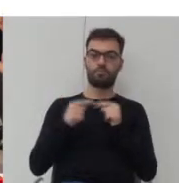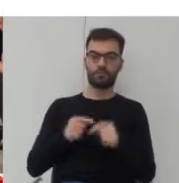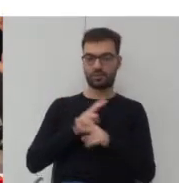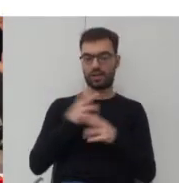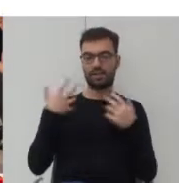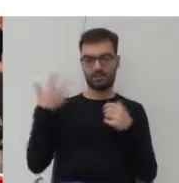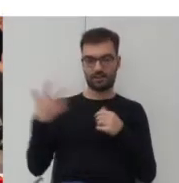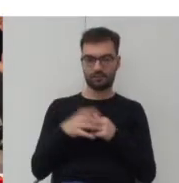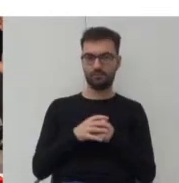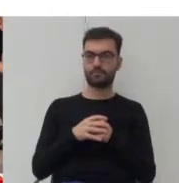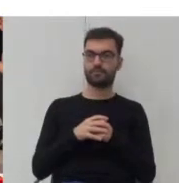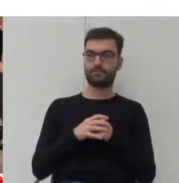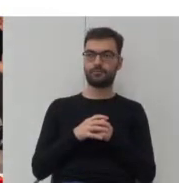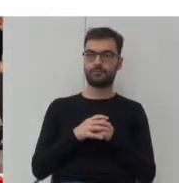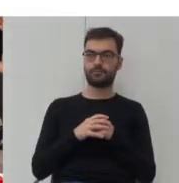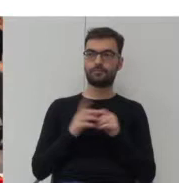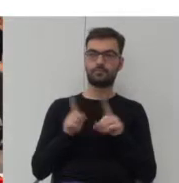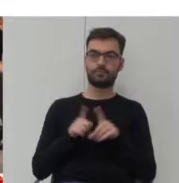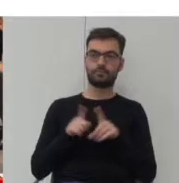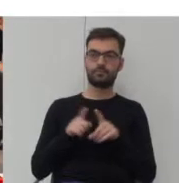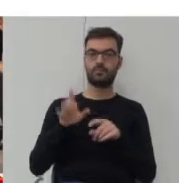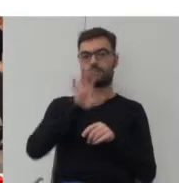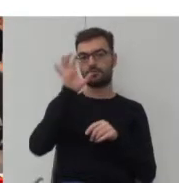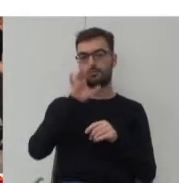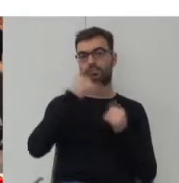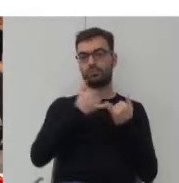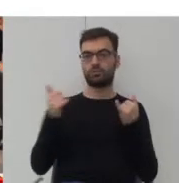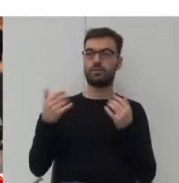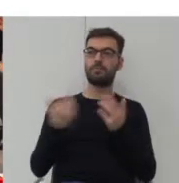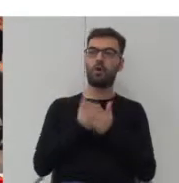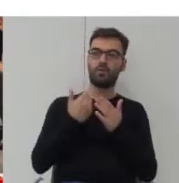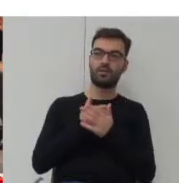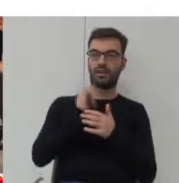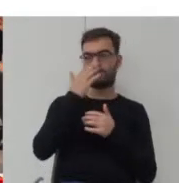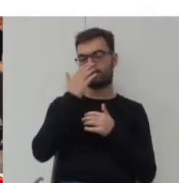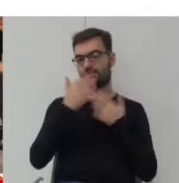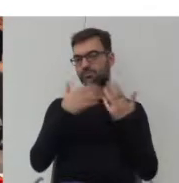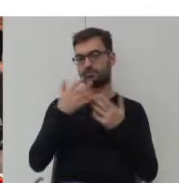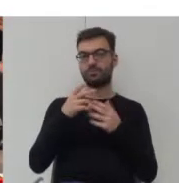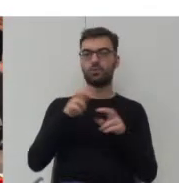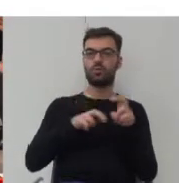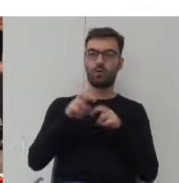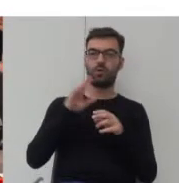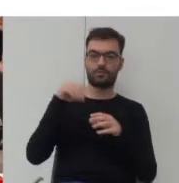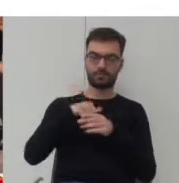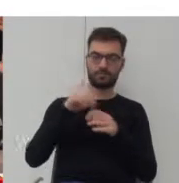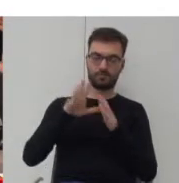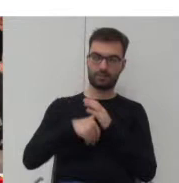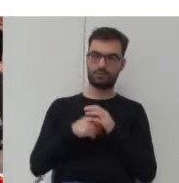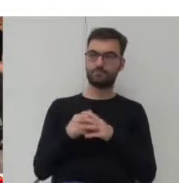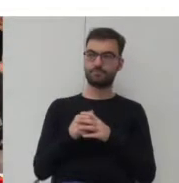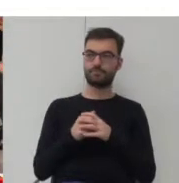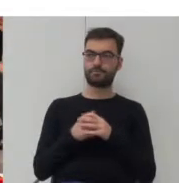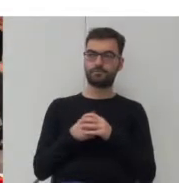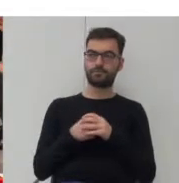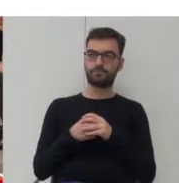i też obserwacją różnych trendów związanych z ruchem w mieście i